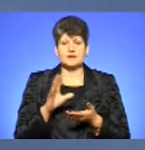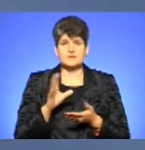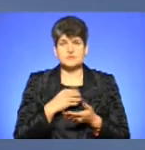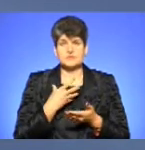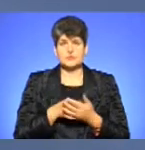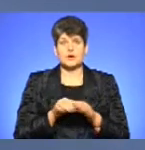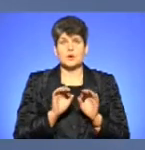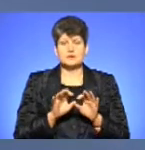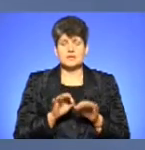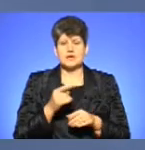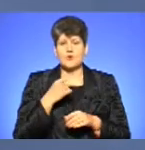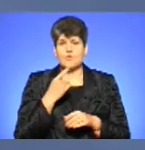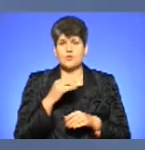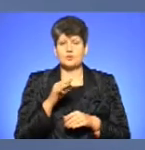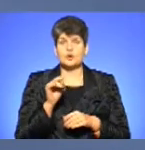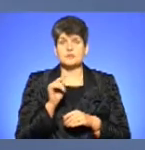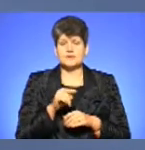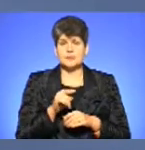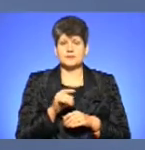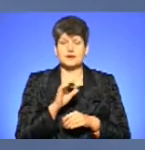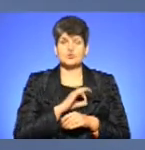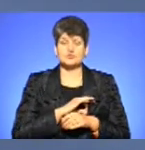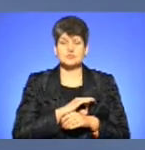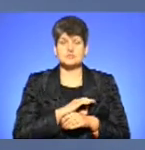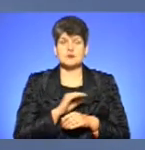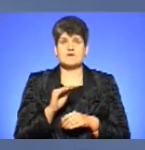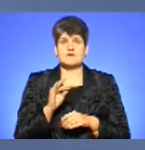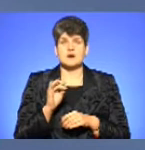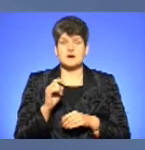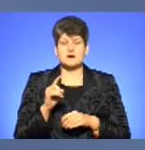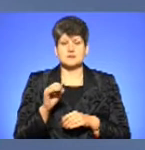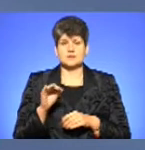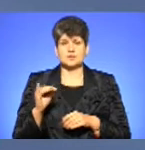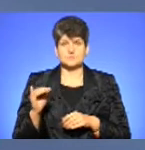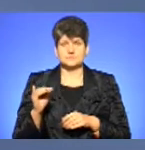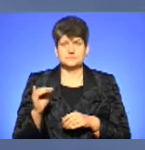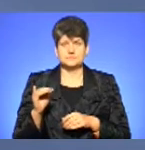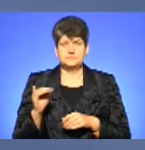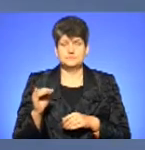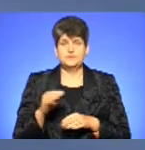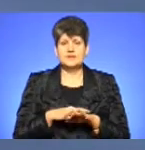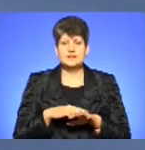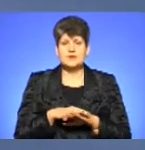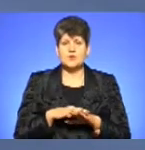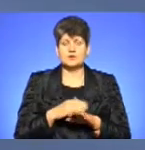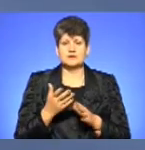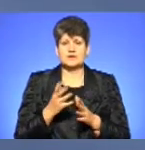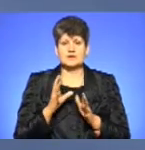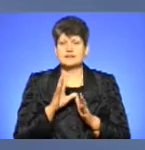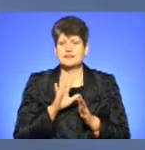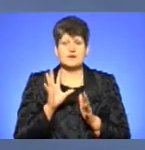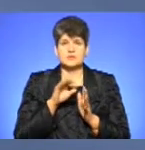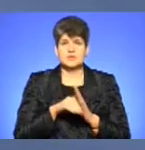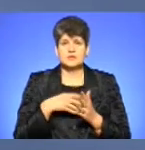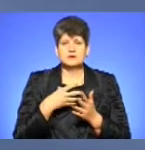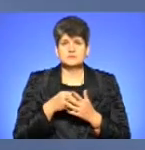коментарях говорю про те, користується фразою Вінстона Черчилля про те, що народ, який не вкладає свої ресурси в